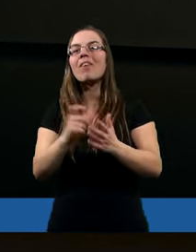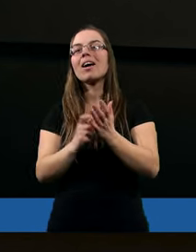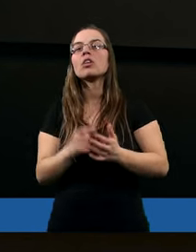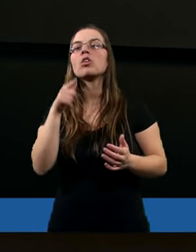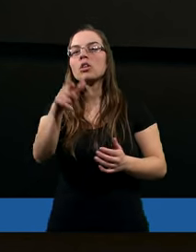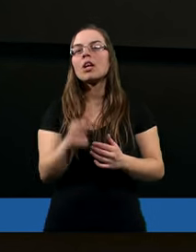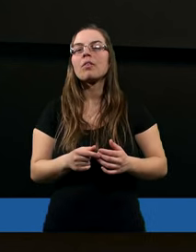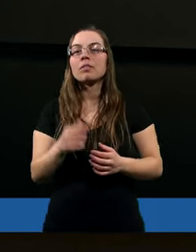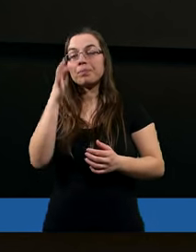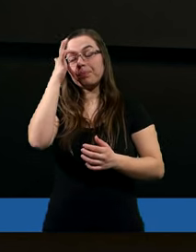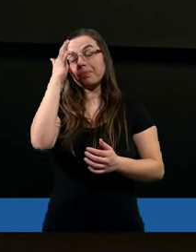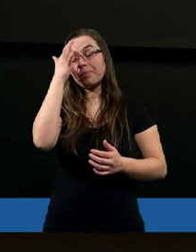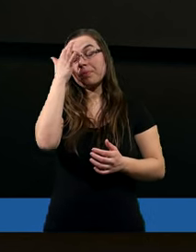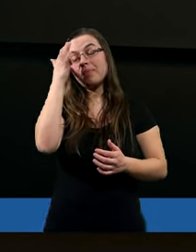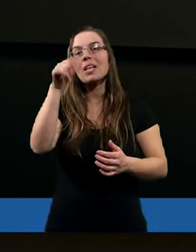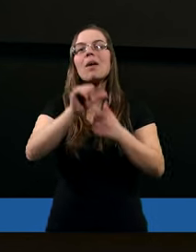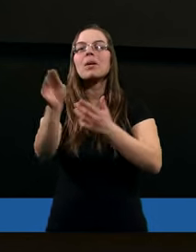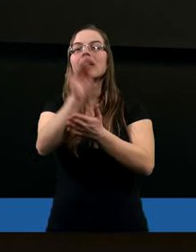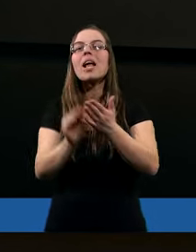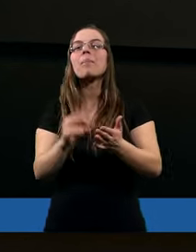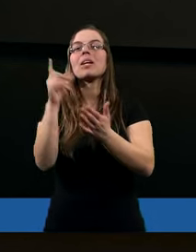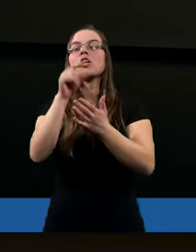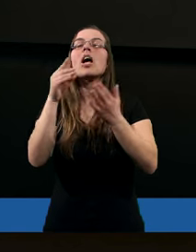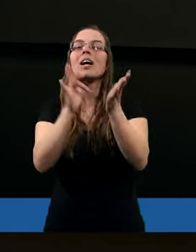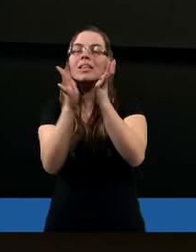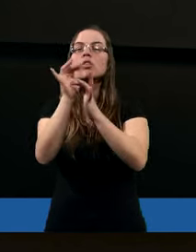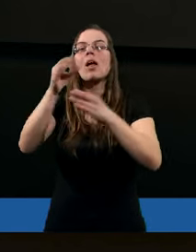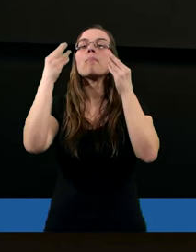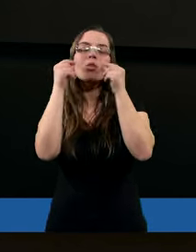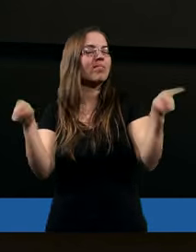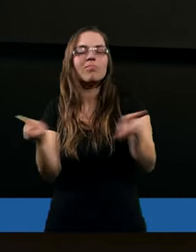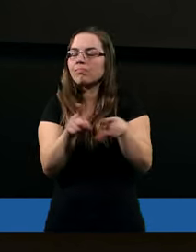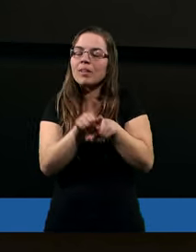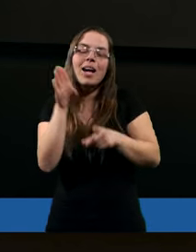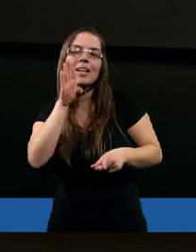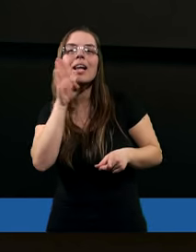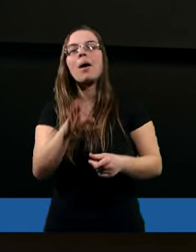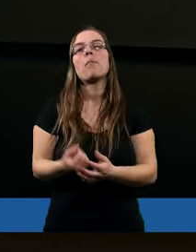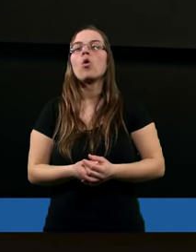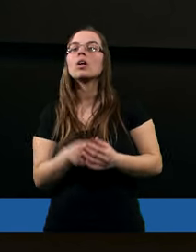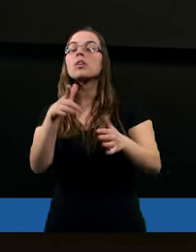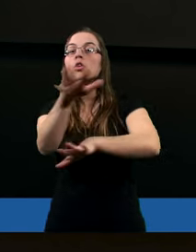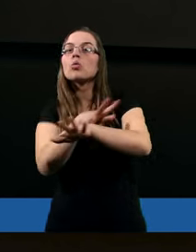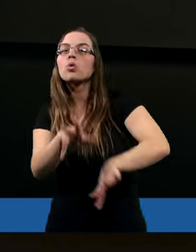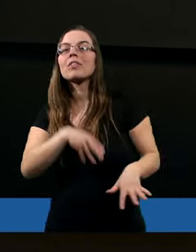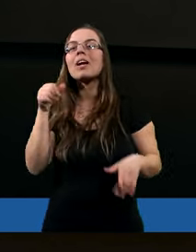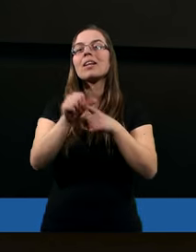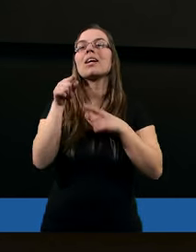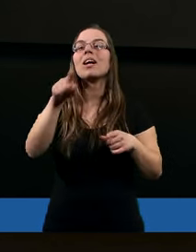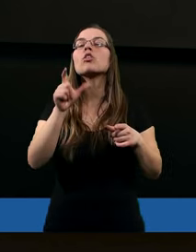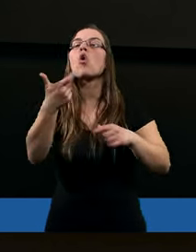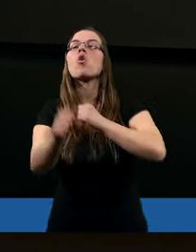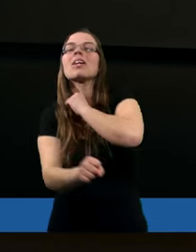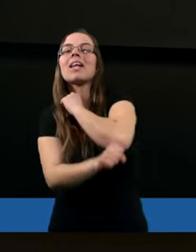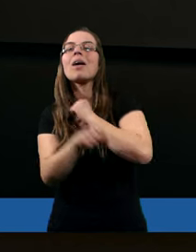Przepraszam, w drugim rozdziale, pierwszy werset. Tam jest napisane, że Chrystus jest pocieszycielem. Tak samo. Czyli Duch Święty jest ten, który